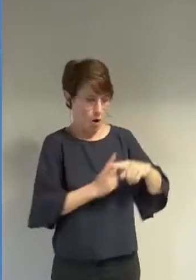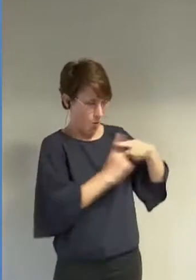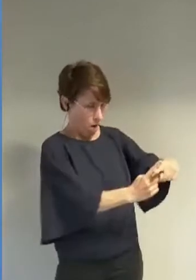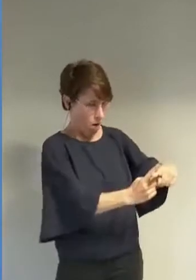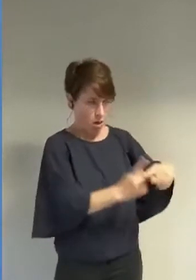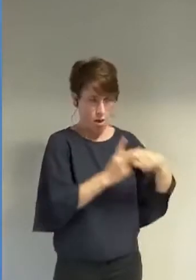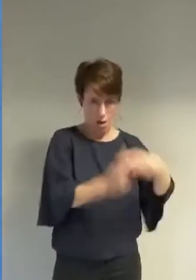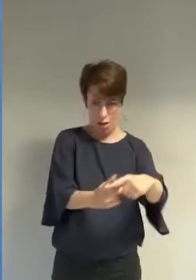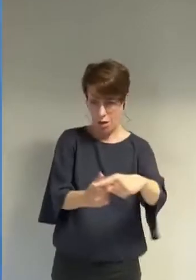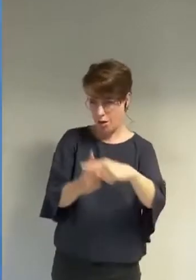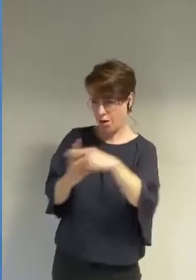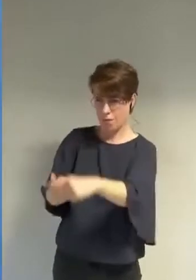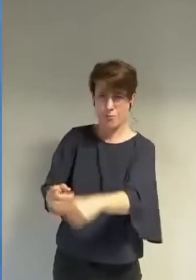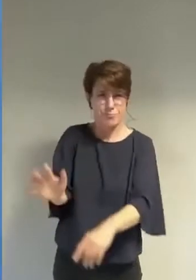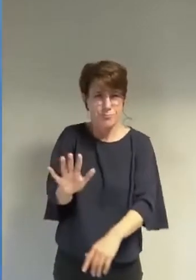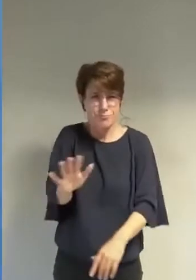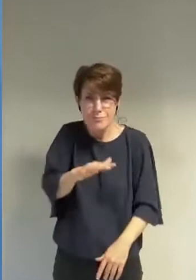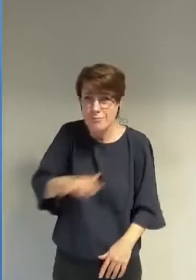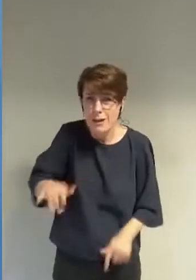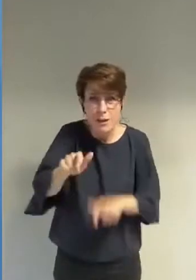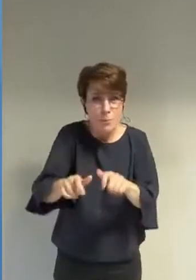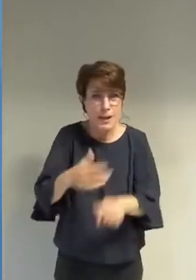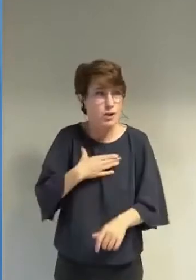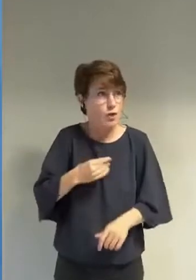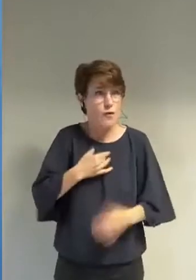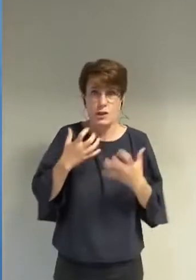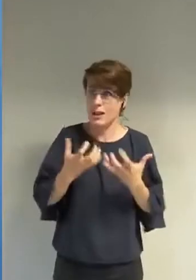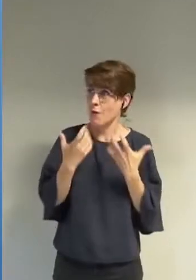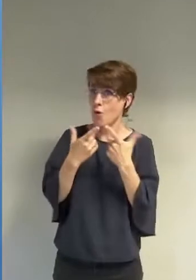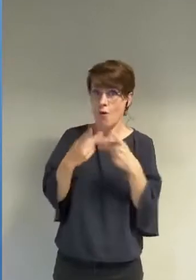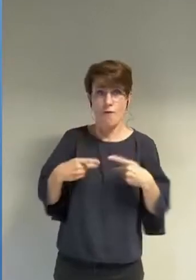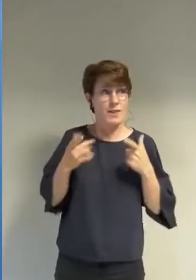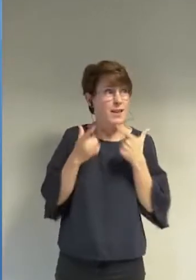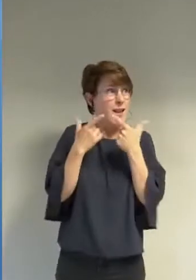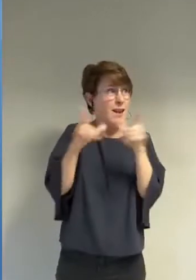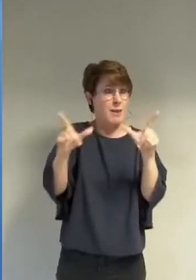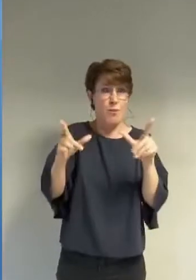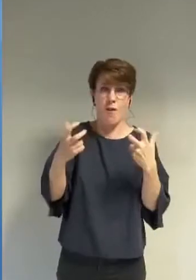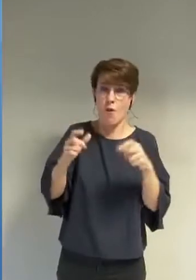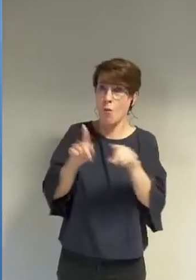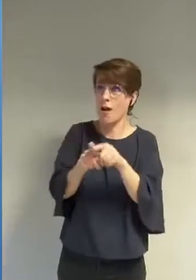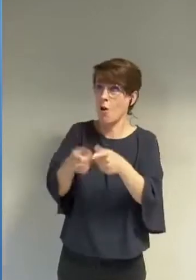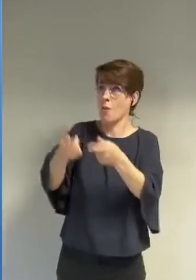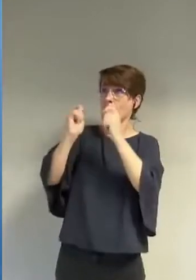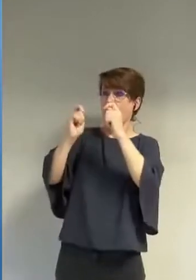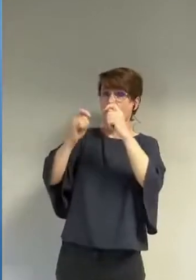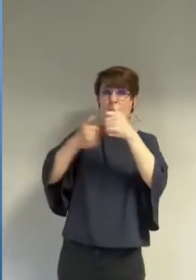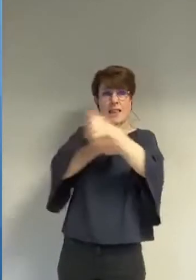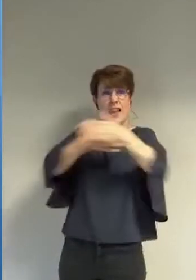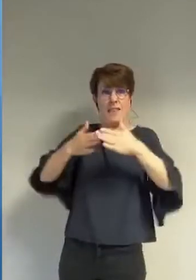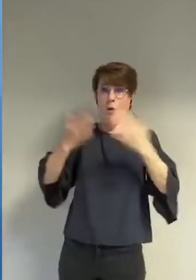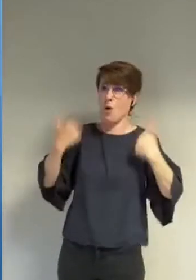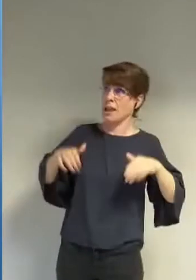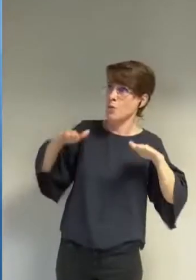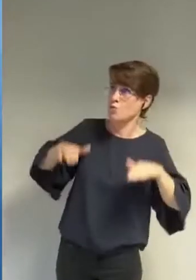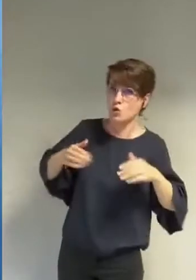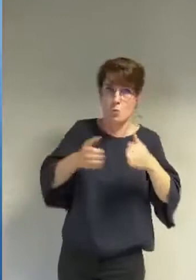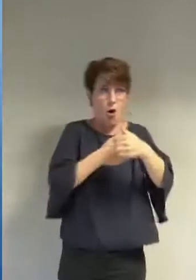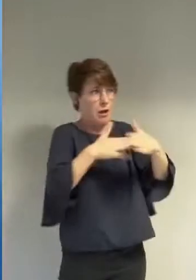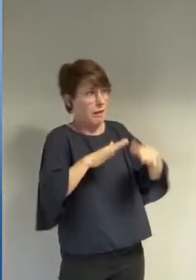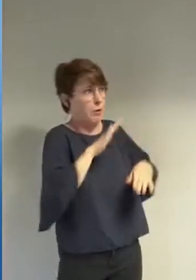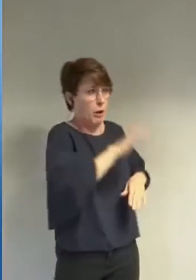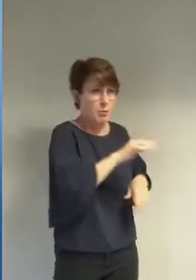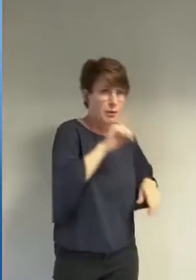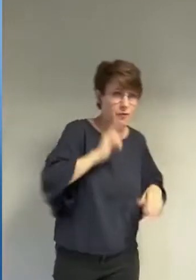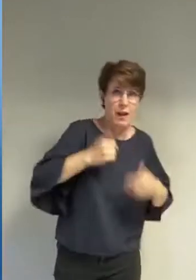qui veulent vivre librement sans être étiquetés classifiés catégorisés en faisant cela nous